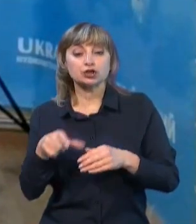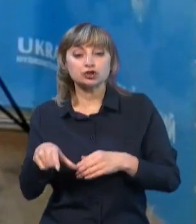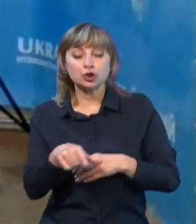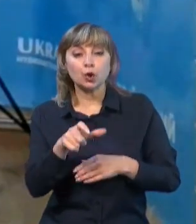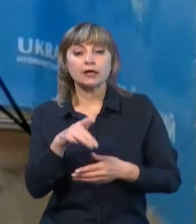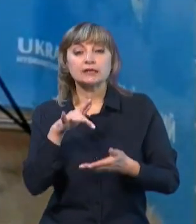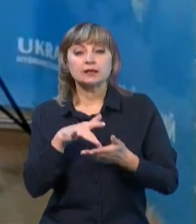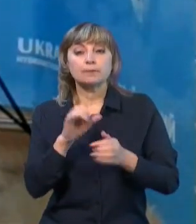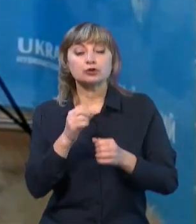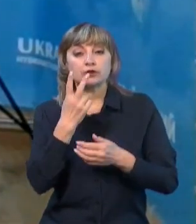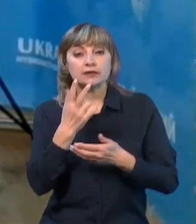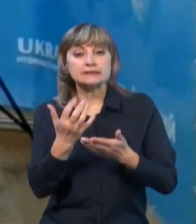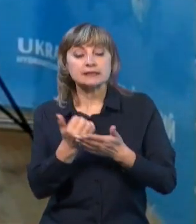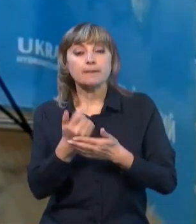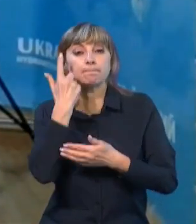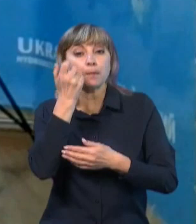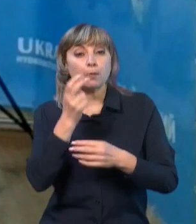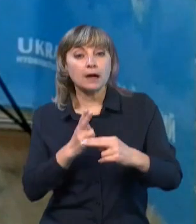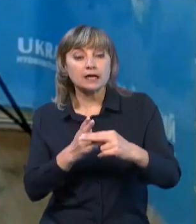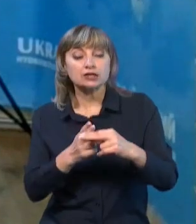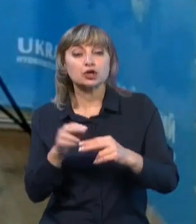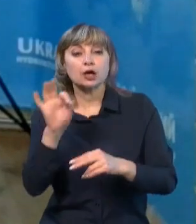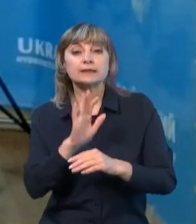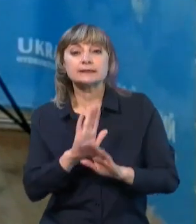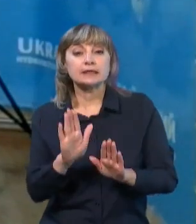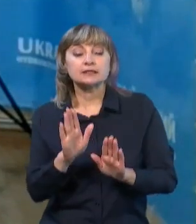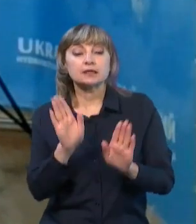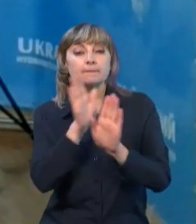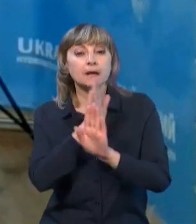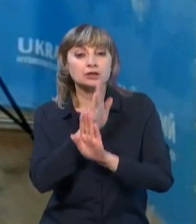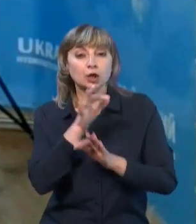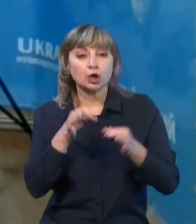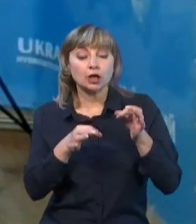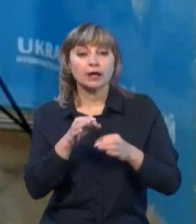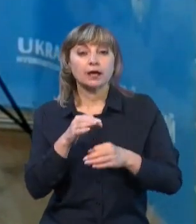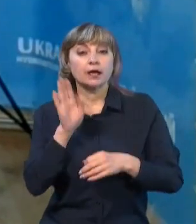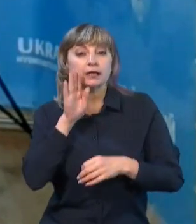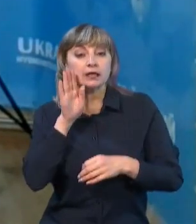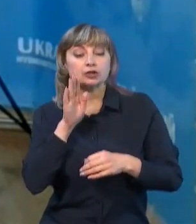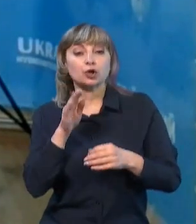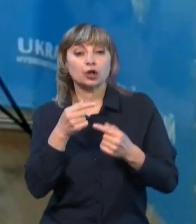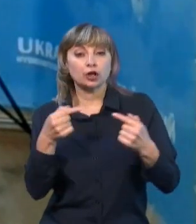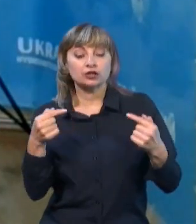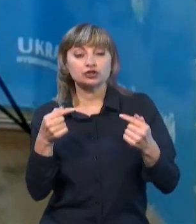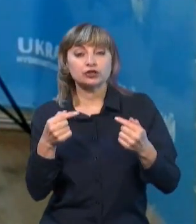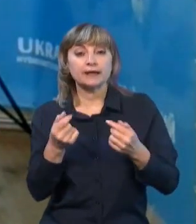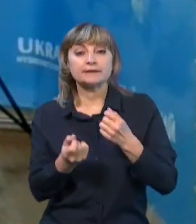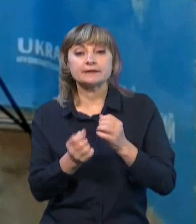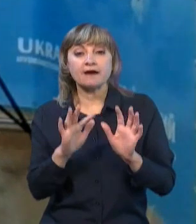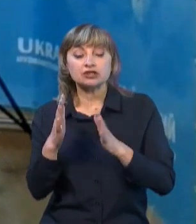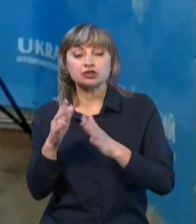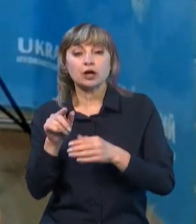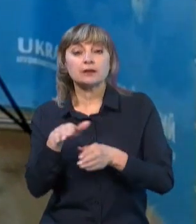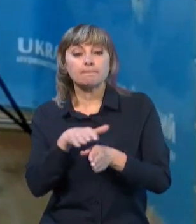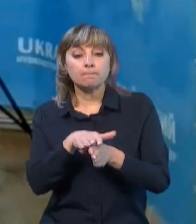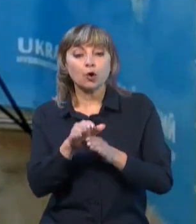гідрометцентру ви завжди можете знайти попередження про не тільки метеорологічні, але і гідрологічні явища, і там повністю описуються